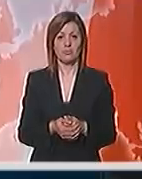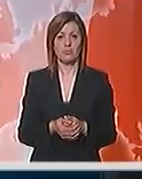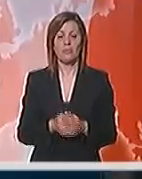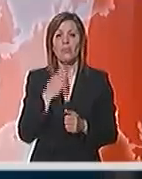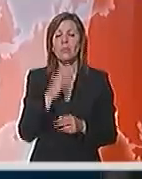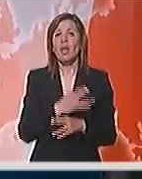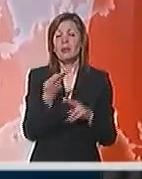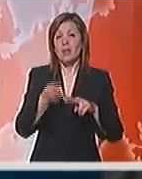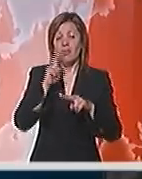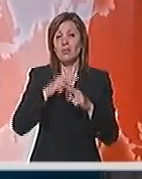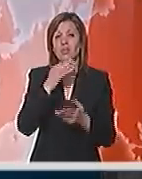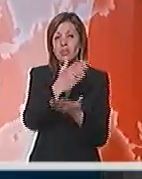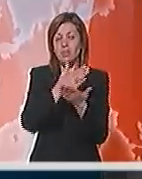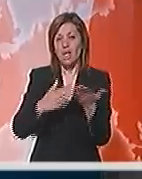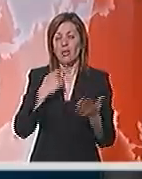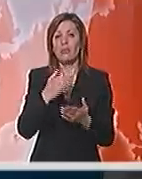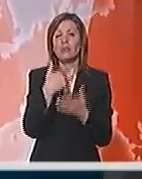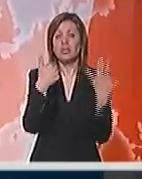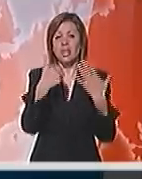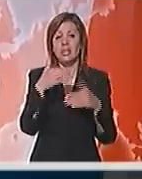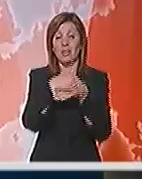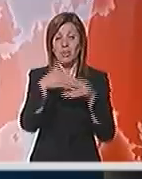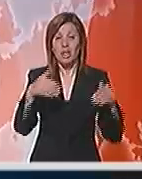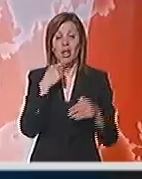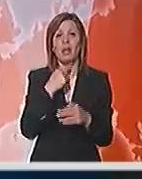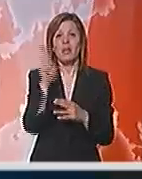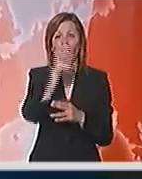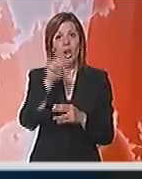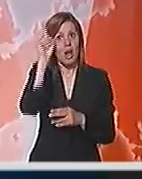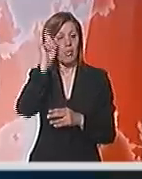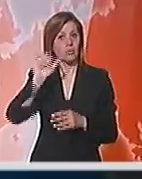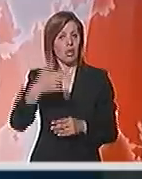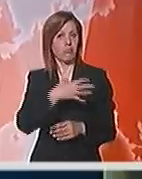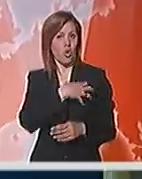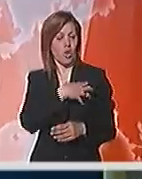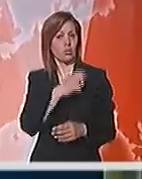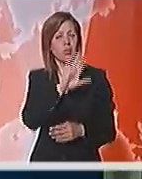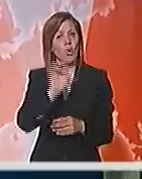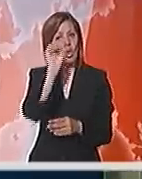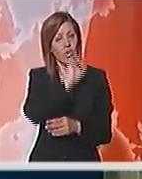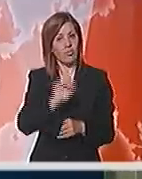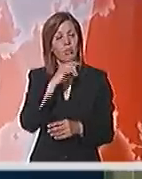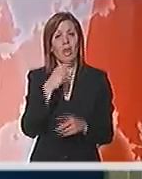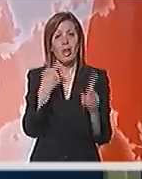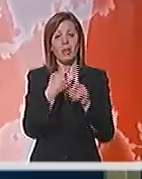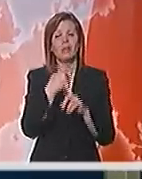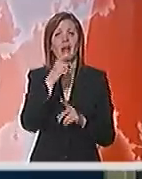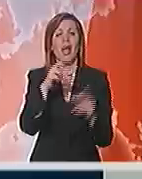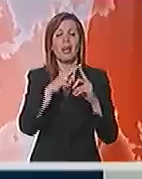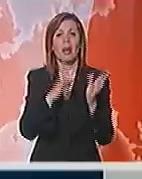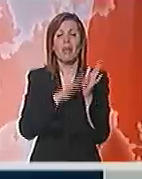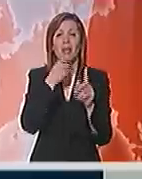Najveći deo paketa, vrednog 60 milijardi dolara, treba da obezbedi Nemačka kao najbogatije zemlje Evropske unije. Kancelarka Angela Merkel.